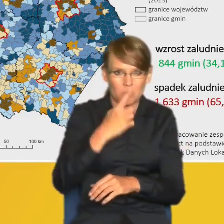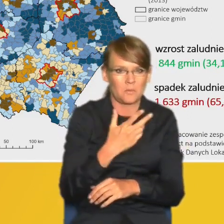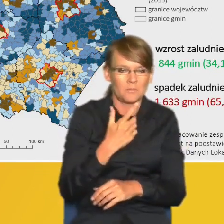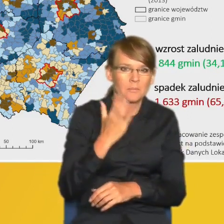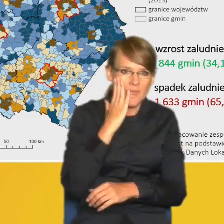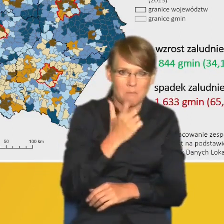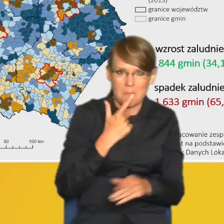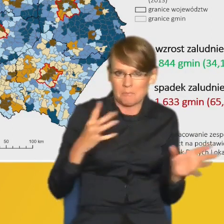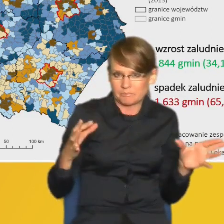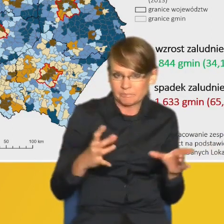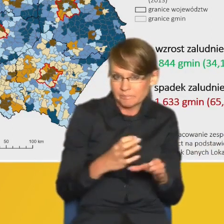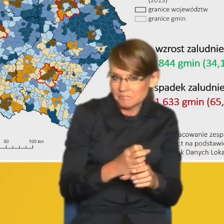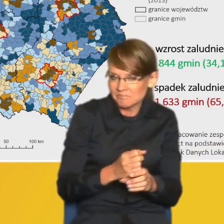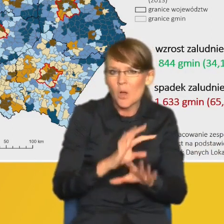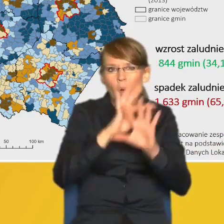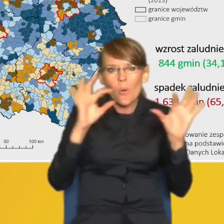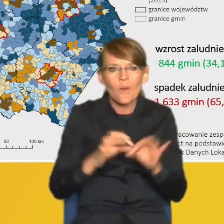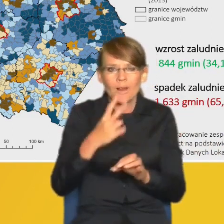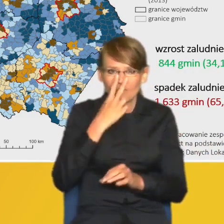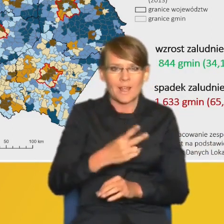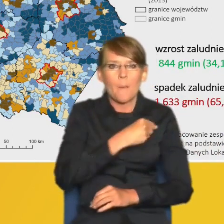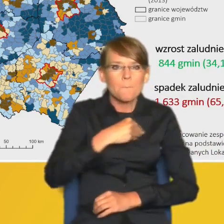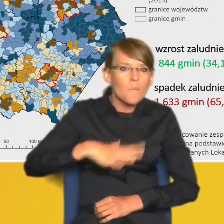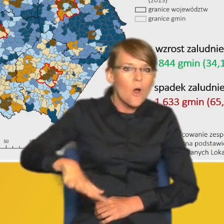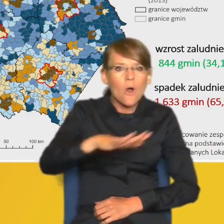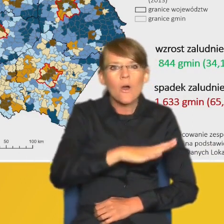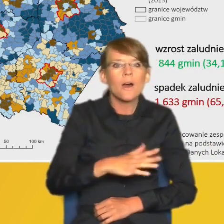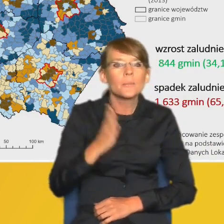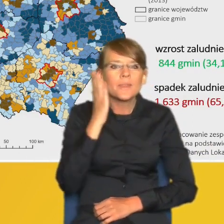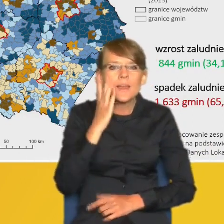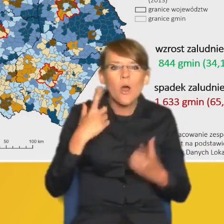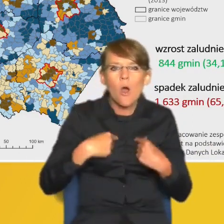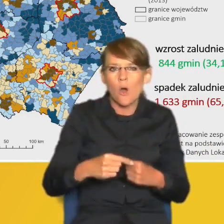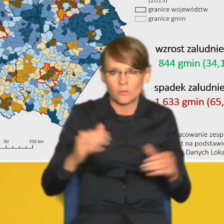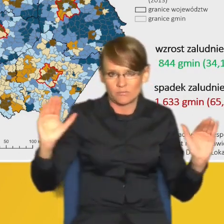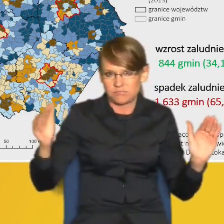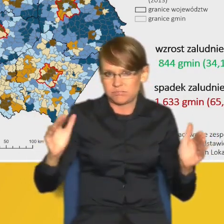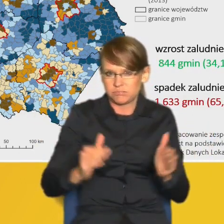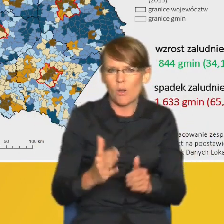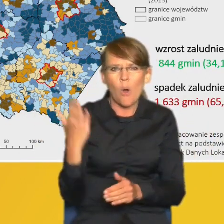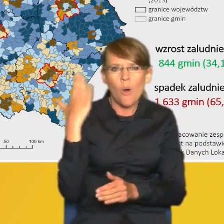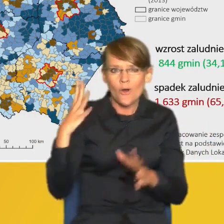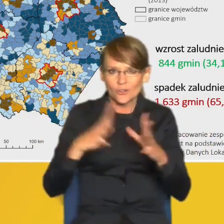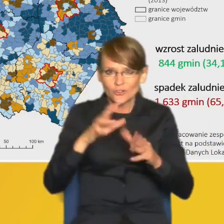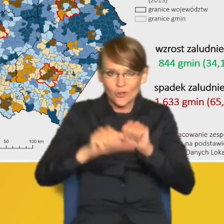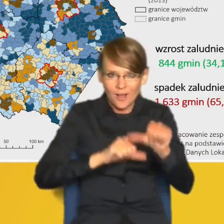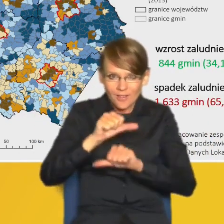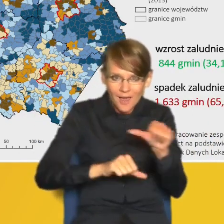ogólnie rzecz biorąc, Polska się wyludnia. W ostatnich dziesięciu latach 0